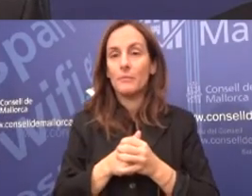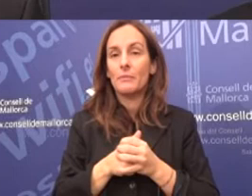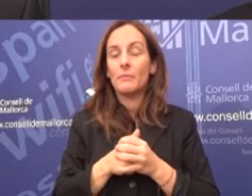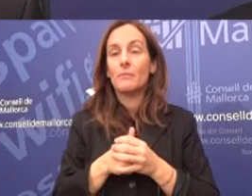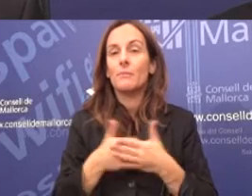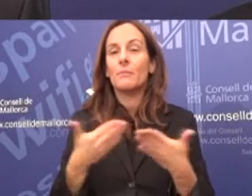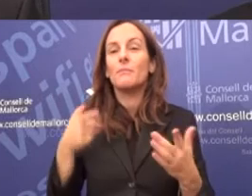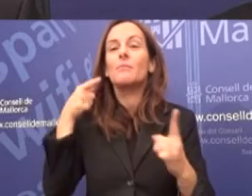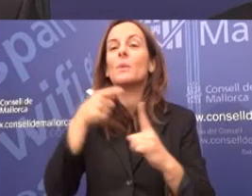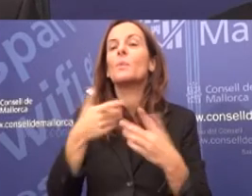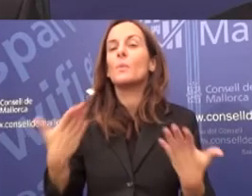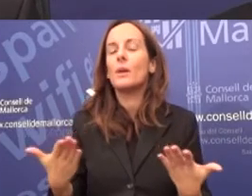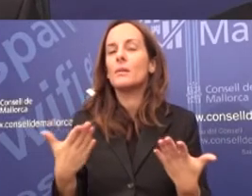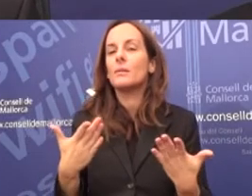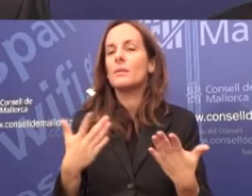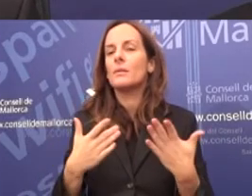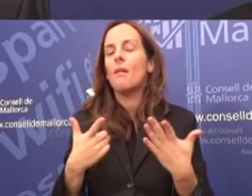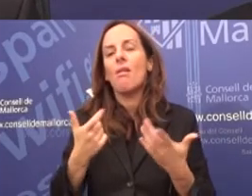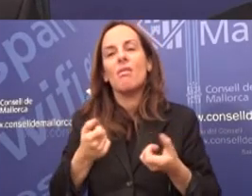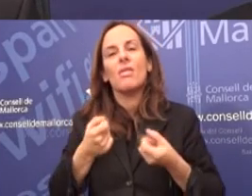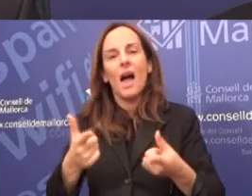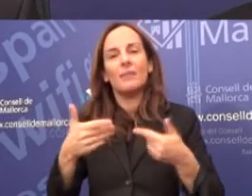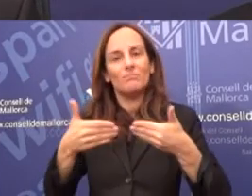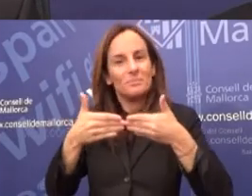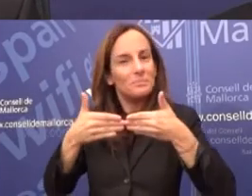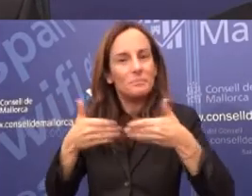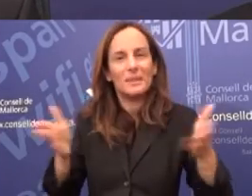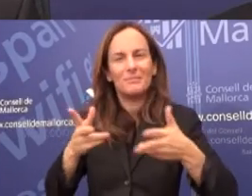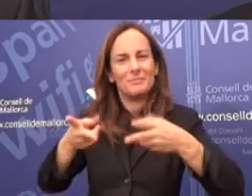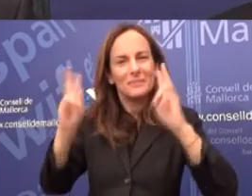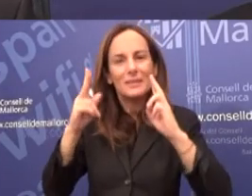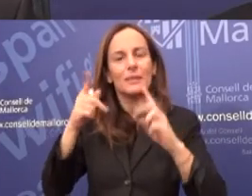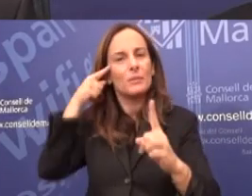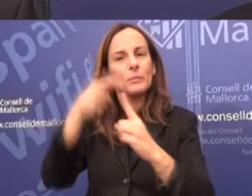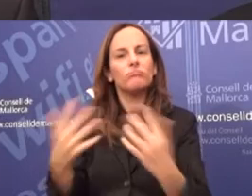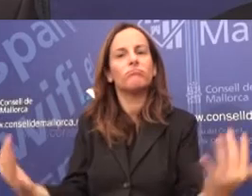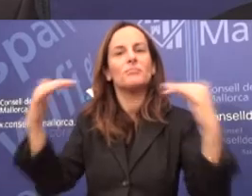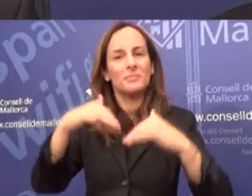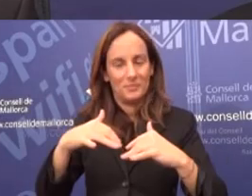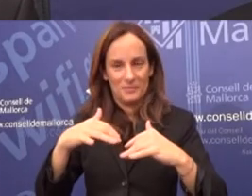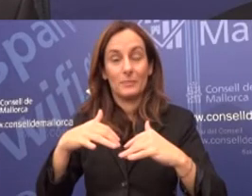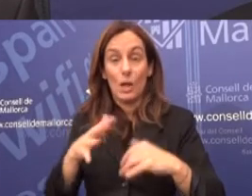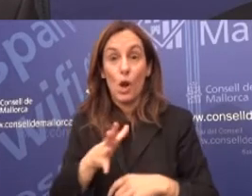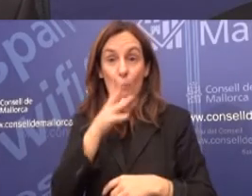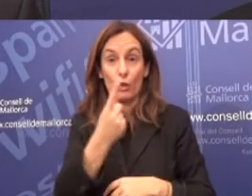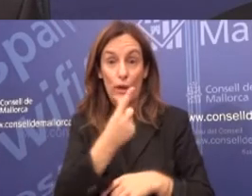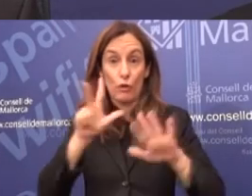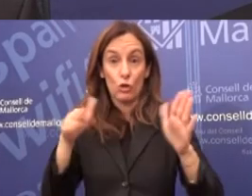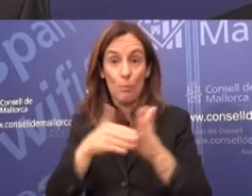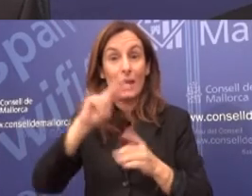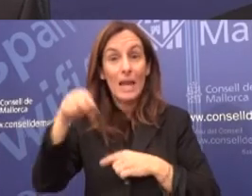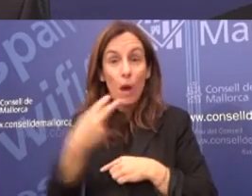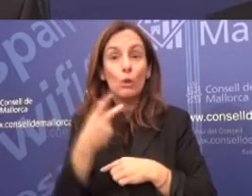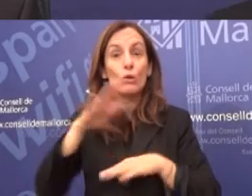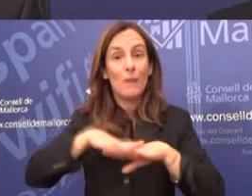implica que, de qualque manera, se li dona 100% obertura i utilitat a la finca de